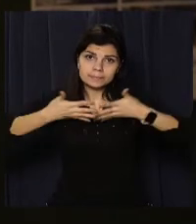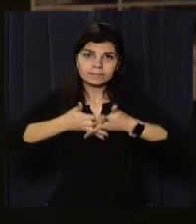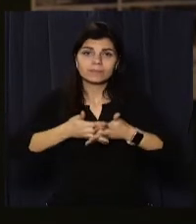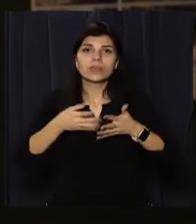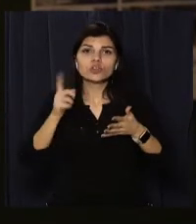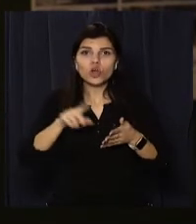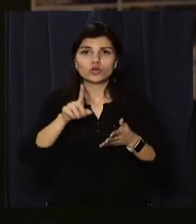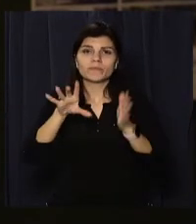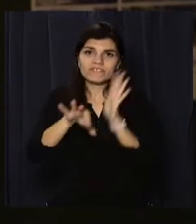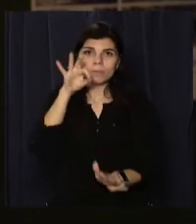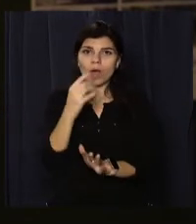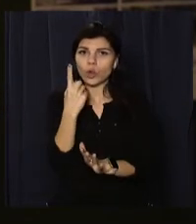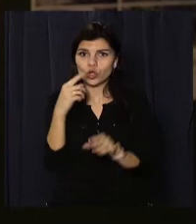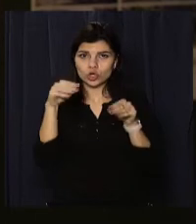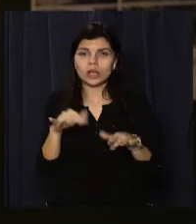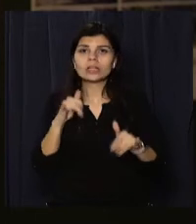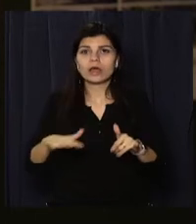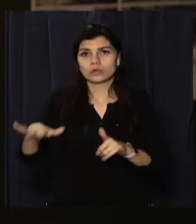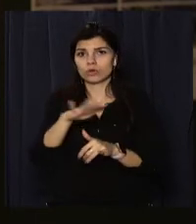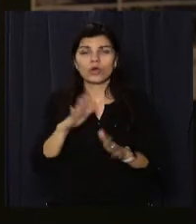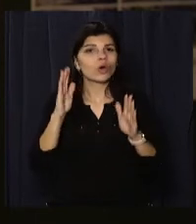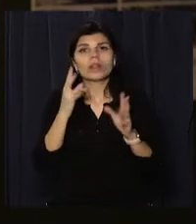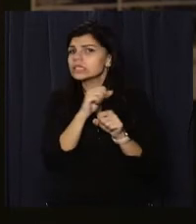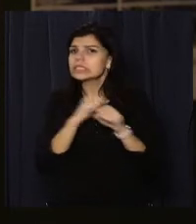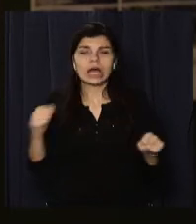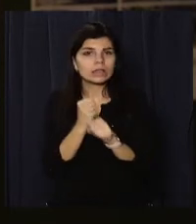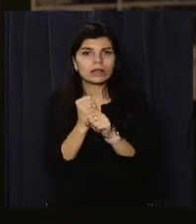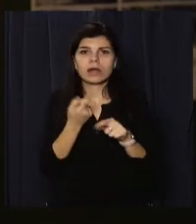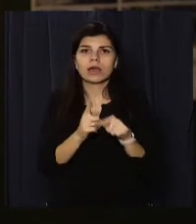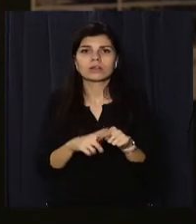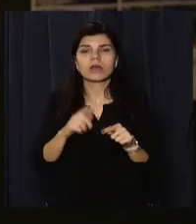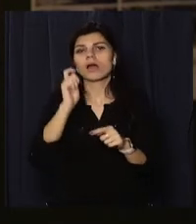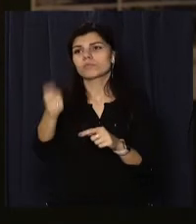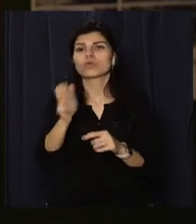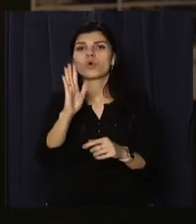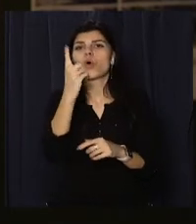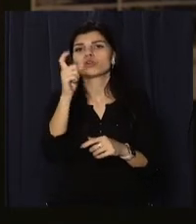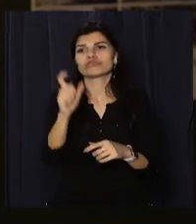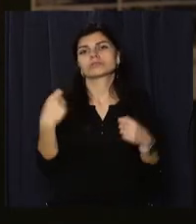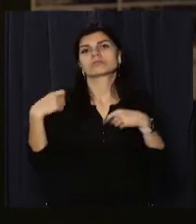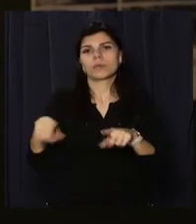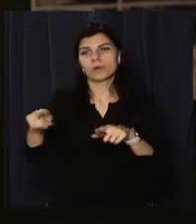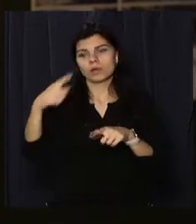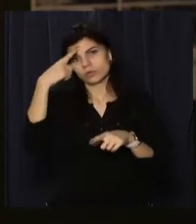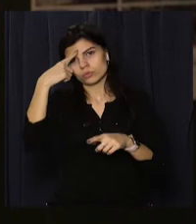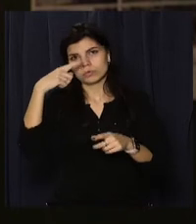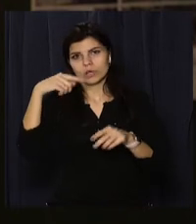ідеального рішення для цієї території. Тільки об'єдна. Нельзя цю територію поручити кому-то одному, чи